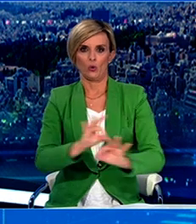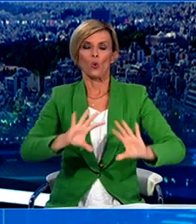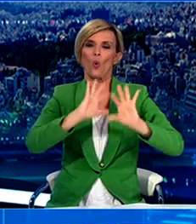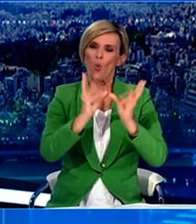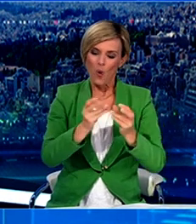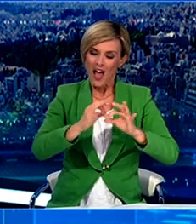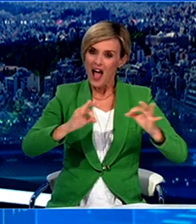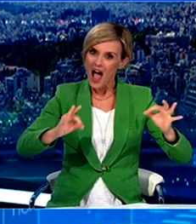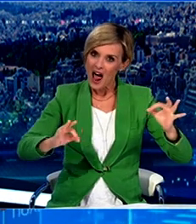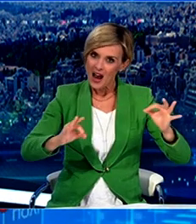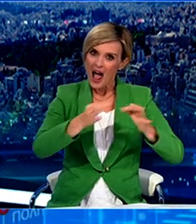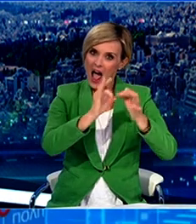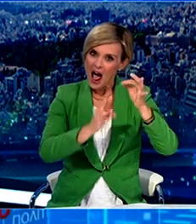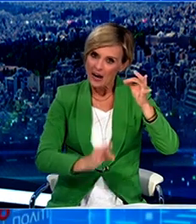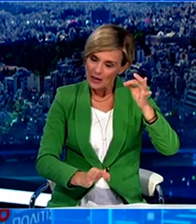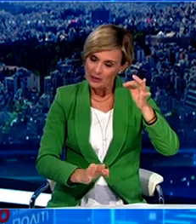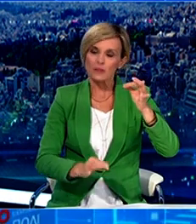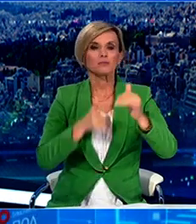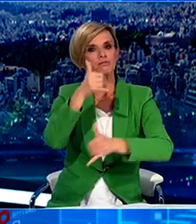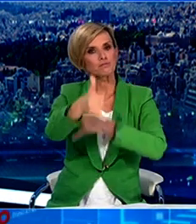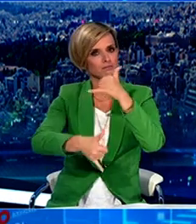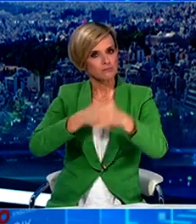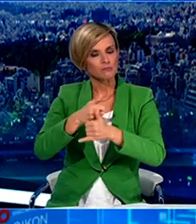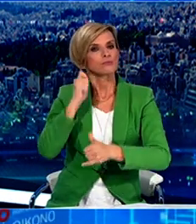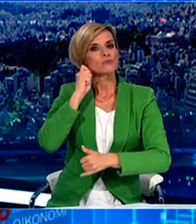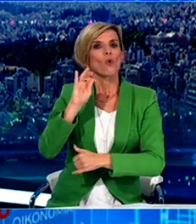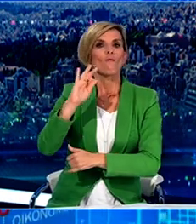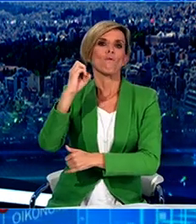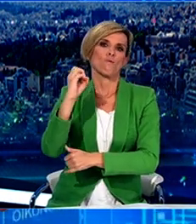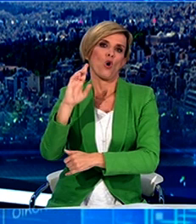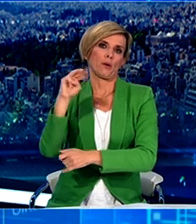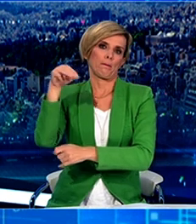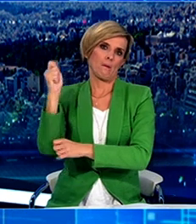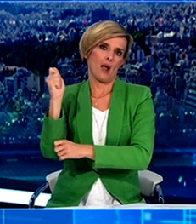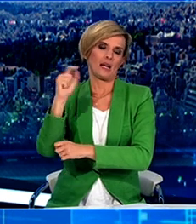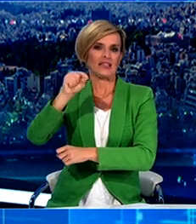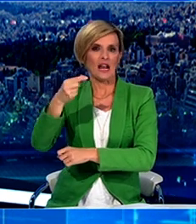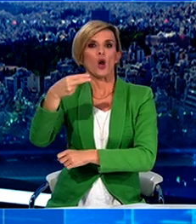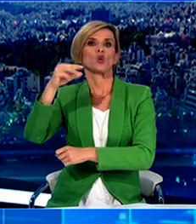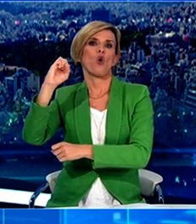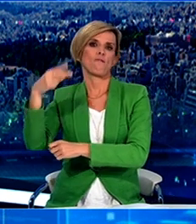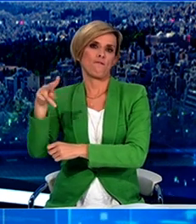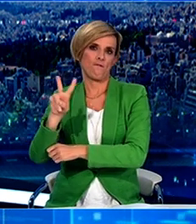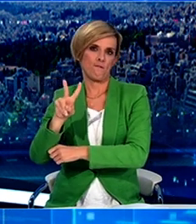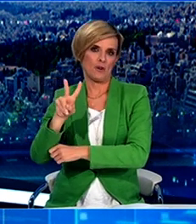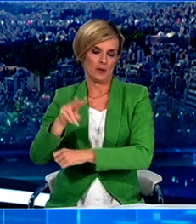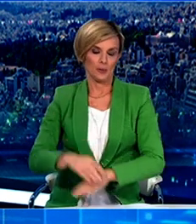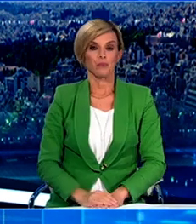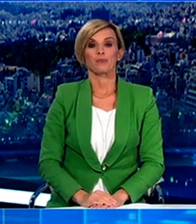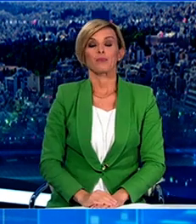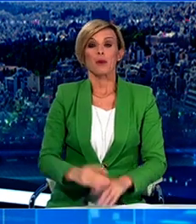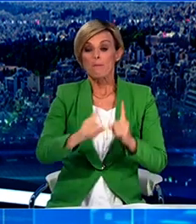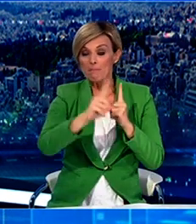οδηγίες είναι διαθέσιμα στην ηλεκτρονική σελίδα forma.gov.gr. Οι μετακινήσεις επιτρέπονται